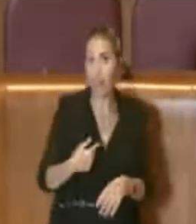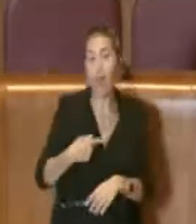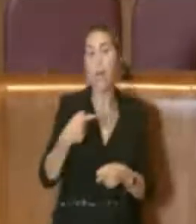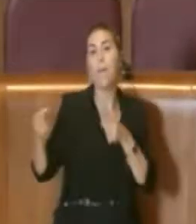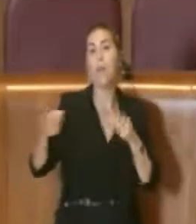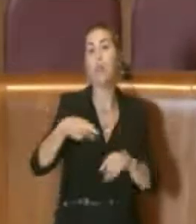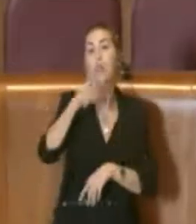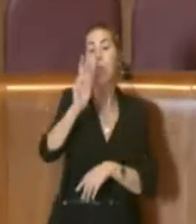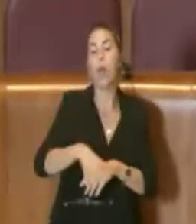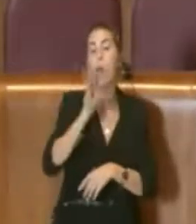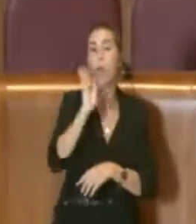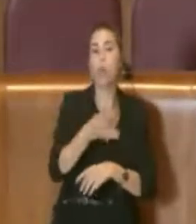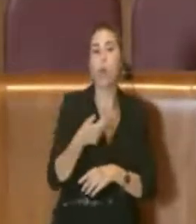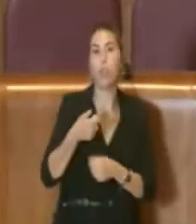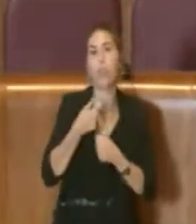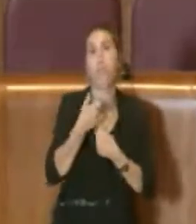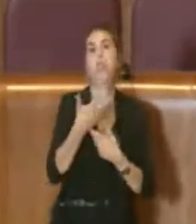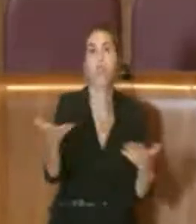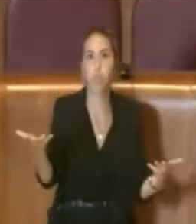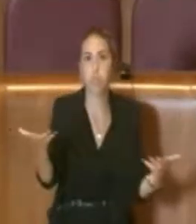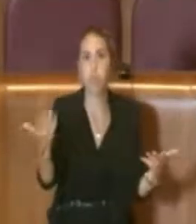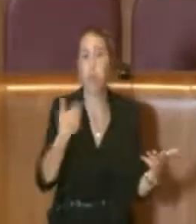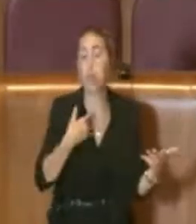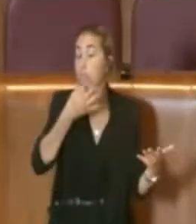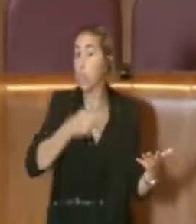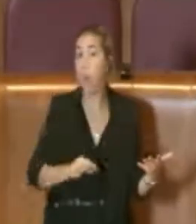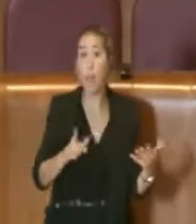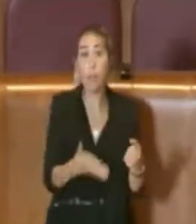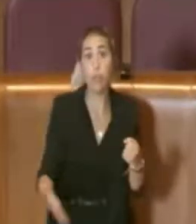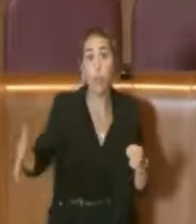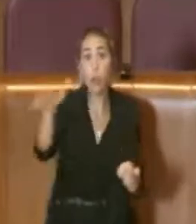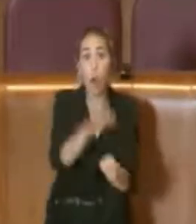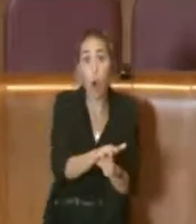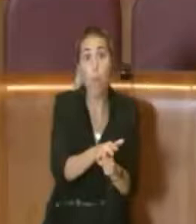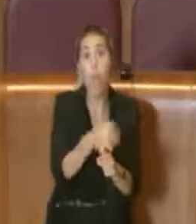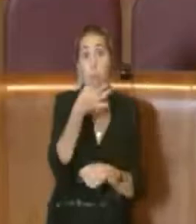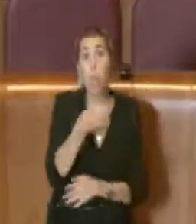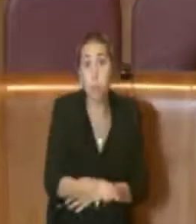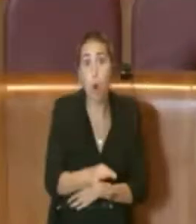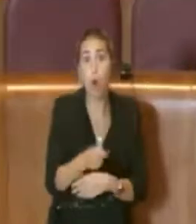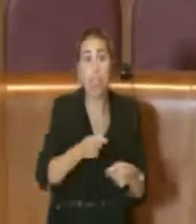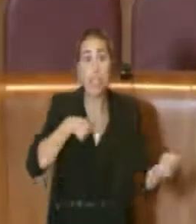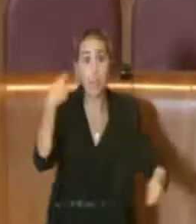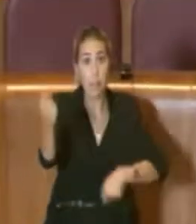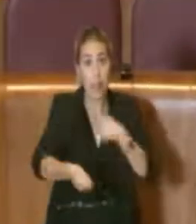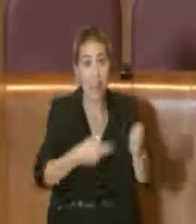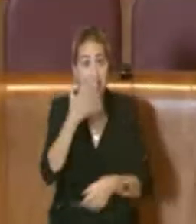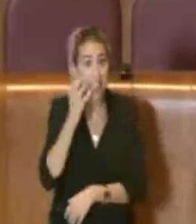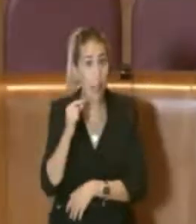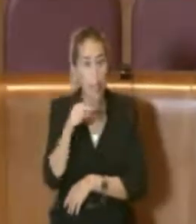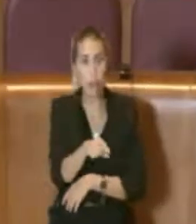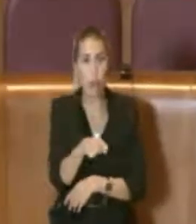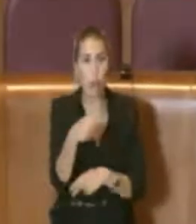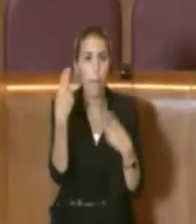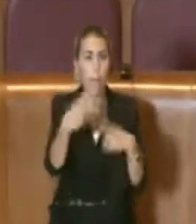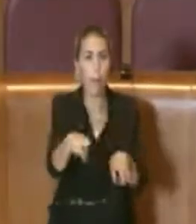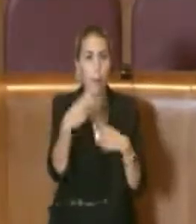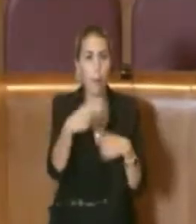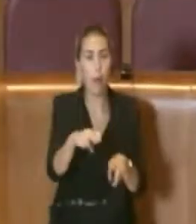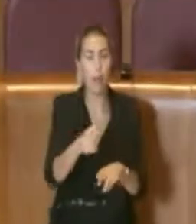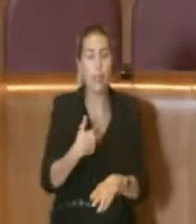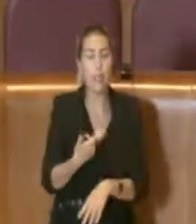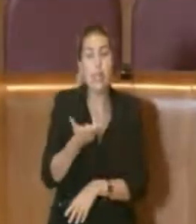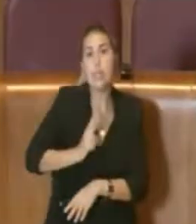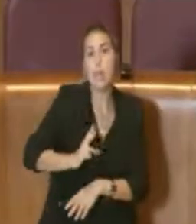2014 più e più volte, non si riesce magari sempre subito a onorare quel debito, però poi si